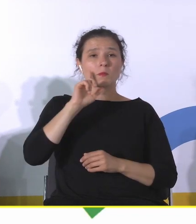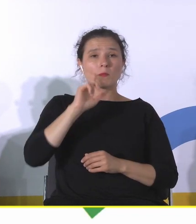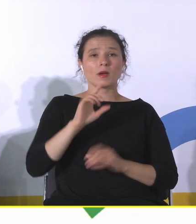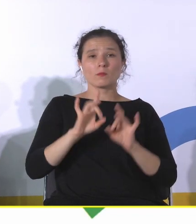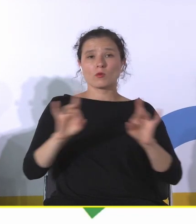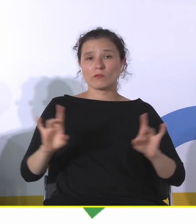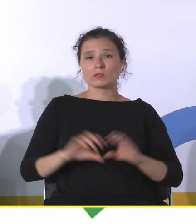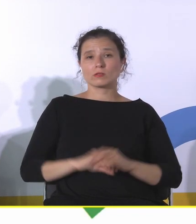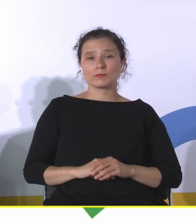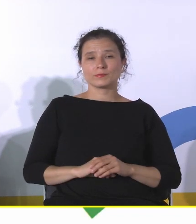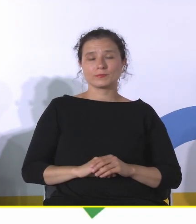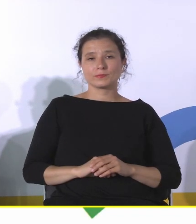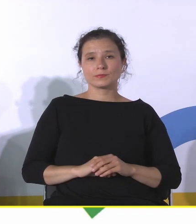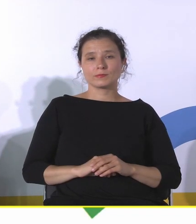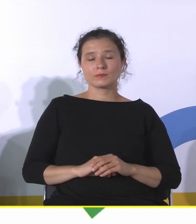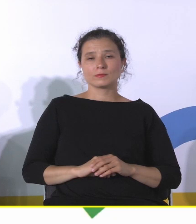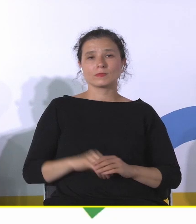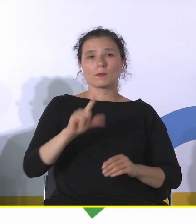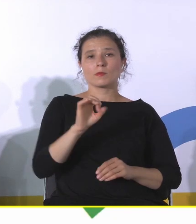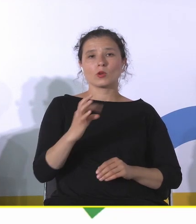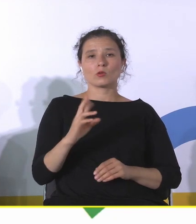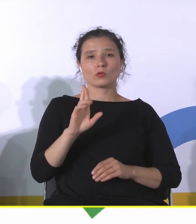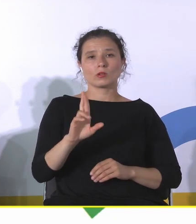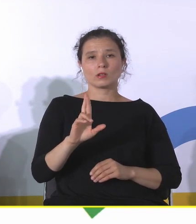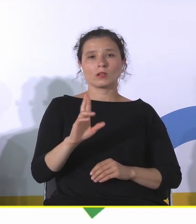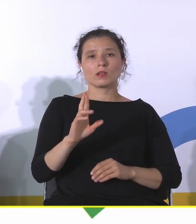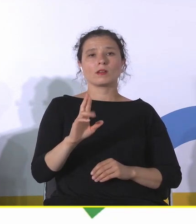Piotra Gerbera.